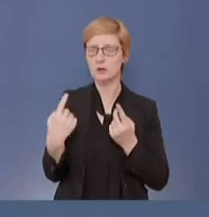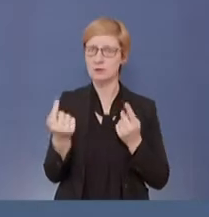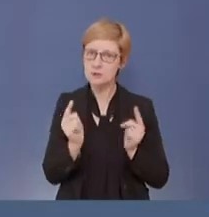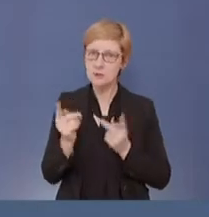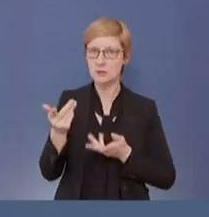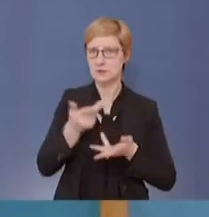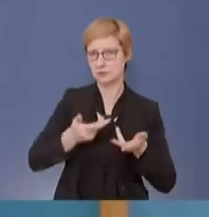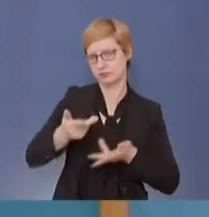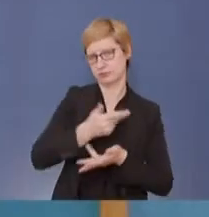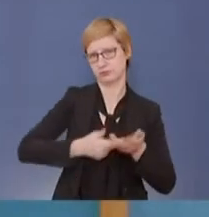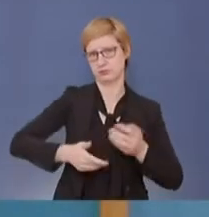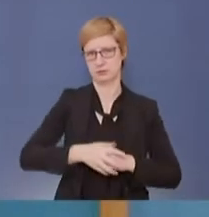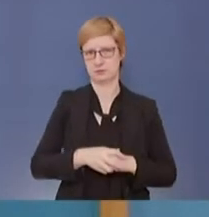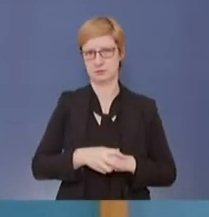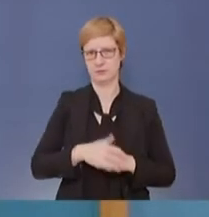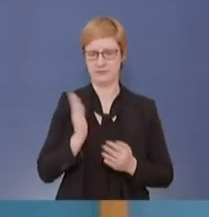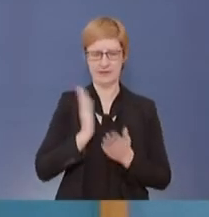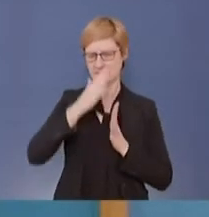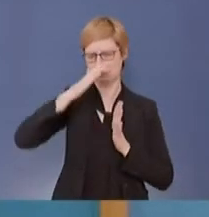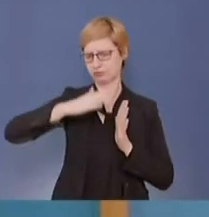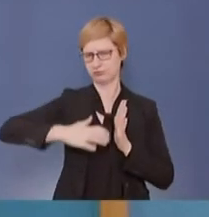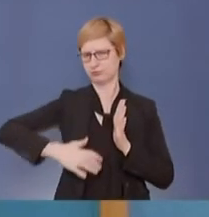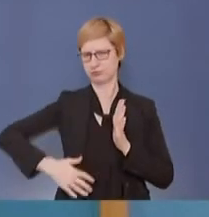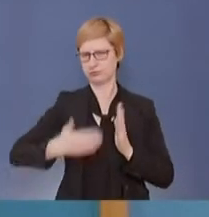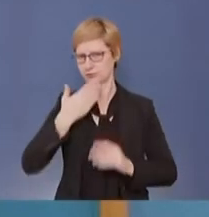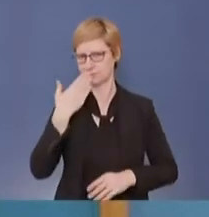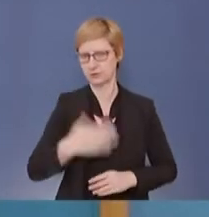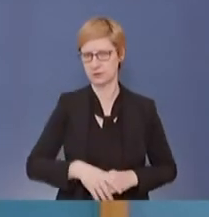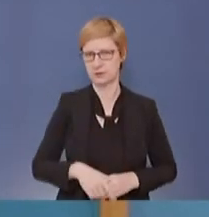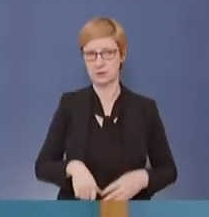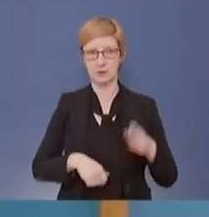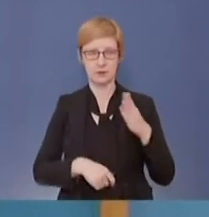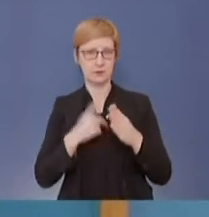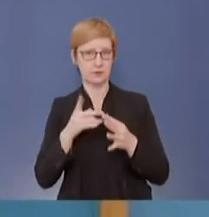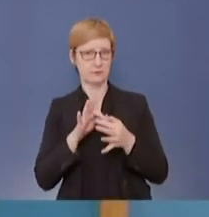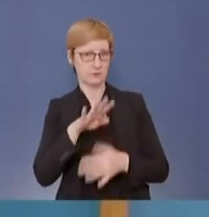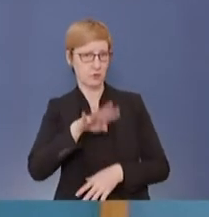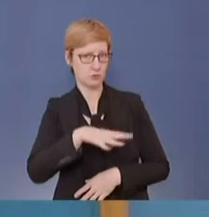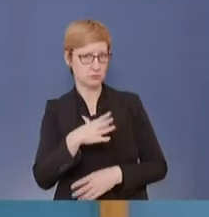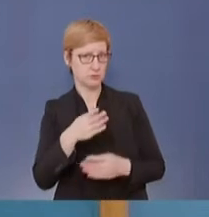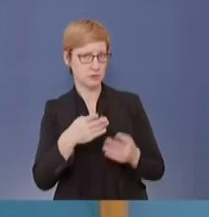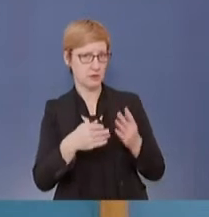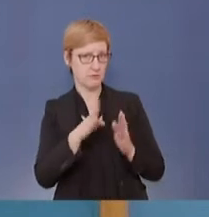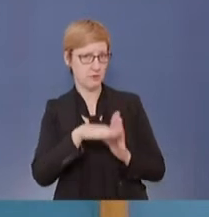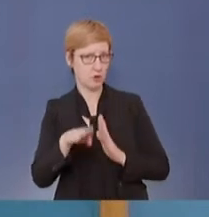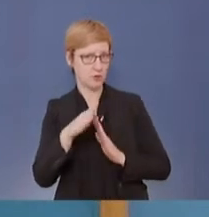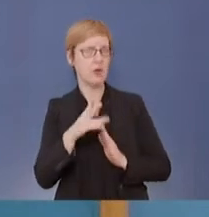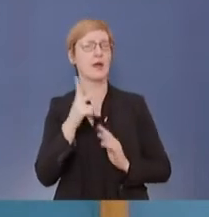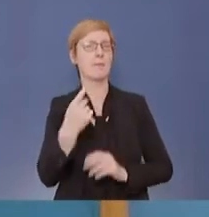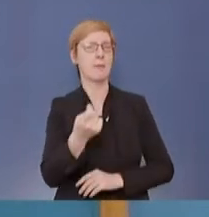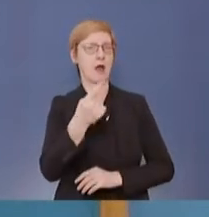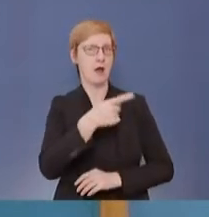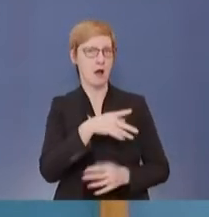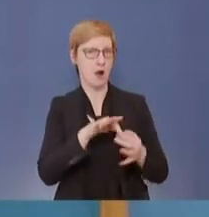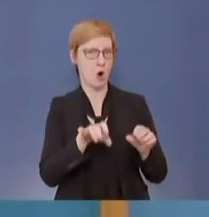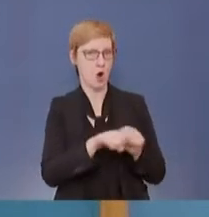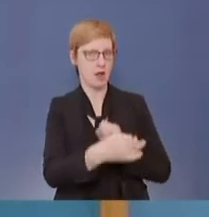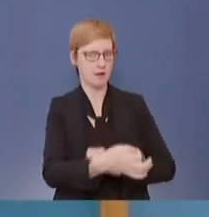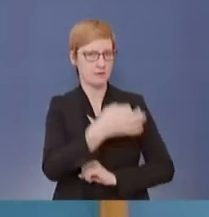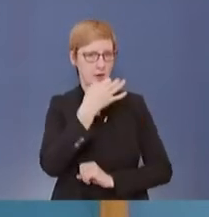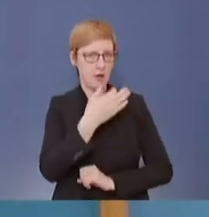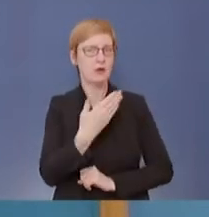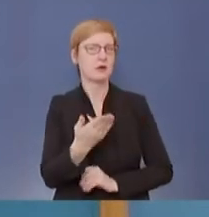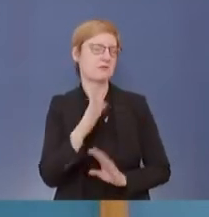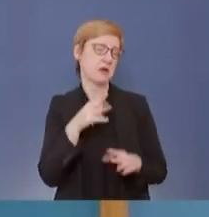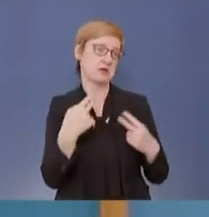Gibt es hier im Saal noch Fragen zur Musterverordnung? Ich habe noch zwei Fragen, im Zusammenhang online kommen. Die erste von Herrn Mayer, die man vielleicht schon